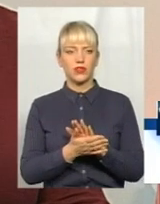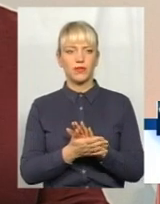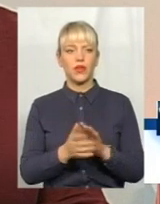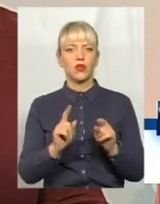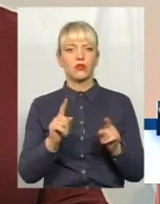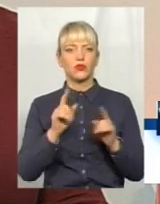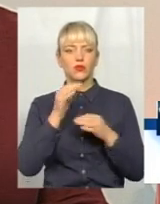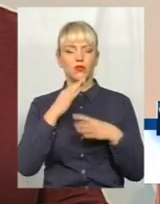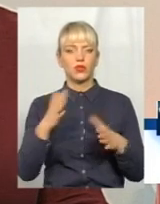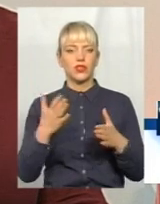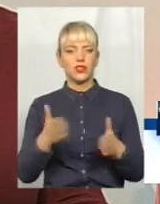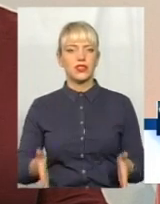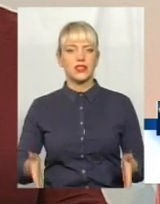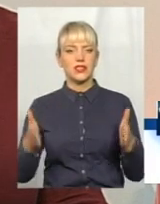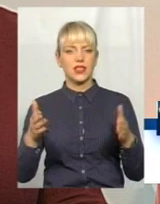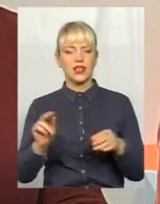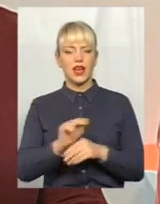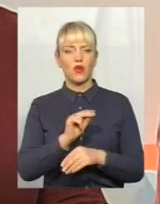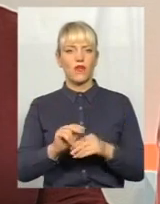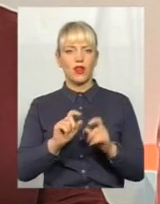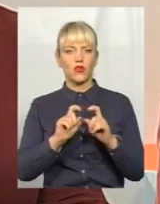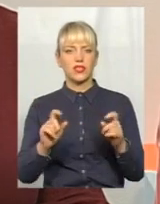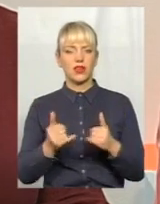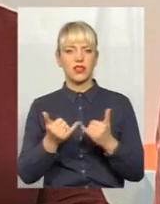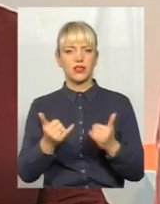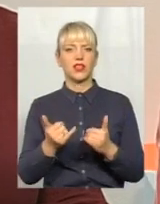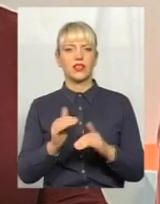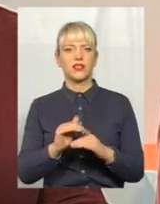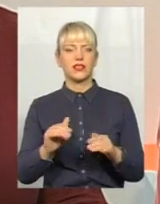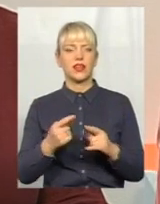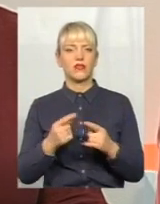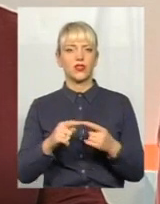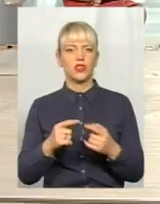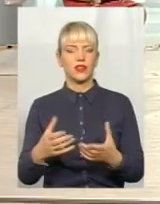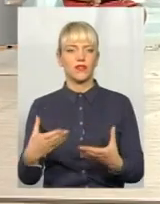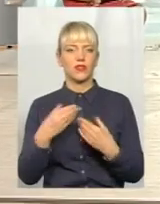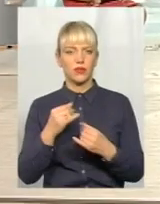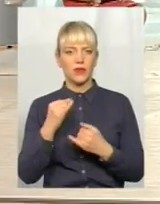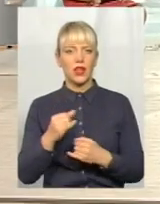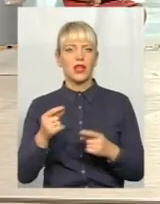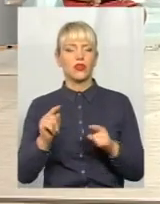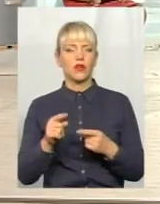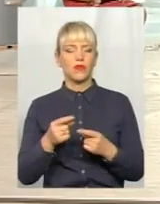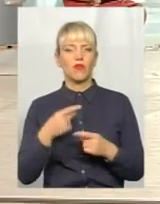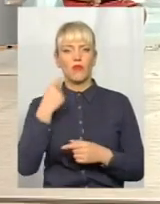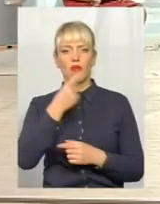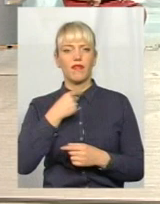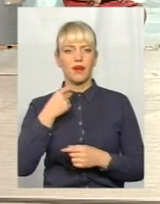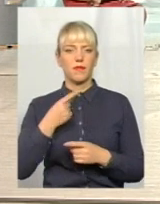тому що будь-які стіни лікувального заходу для дітей, вони гнітючі діють. Через те мова про